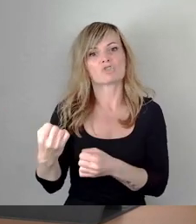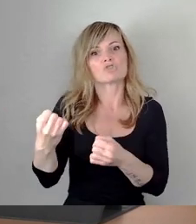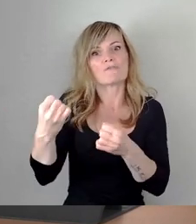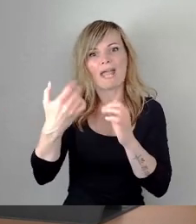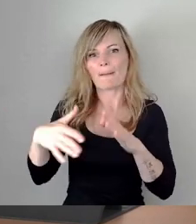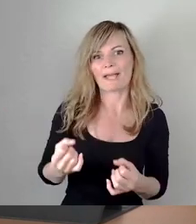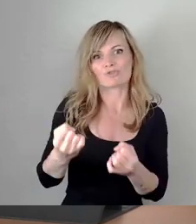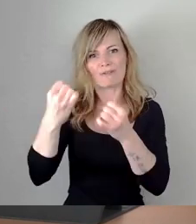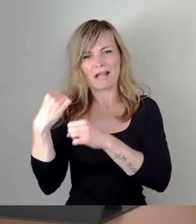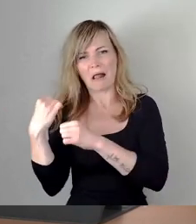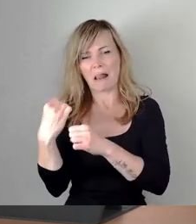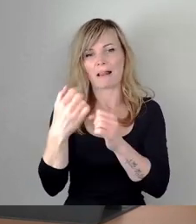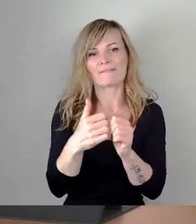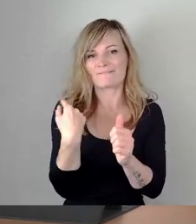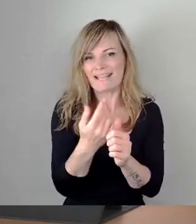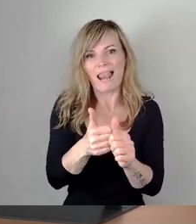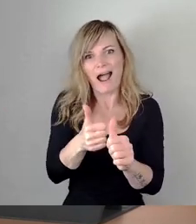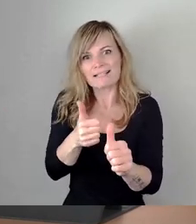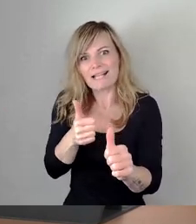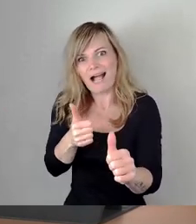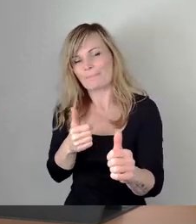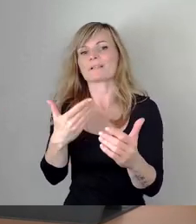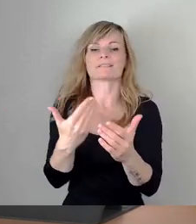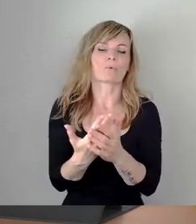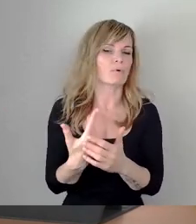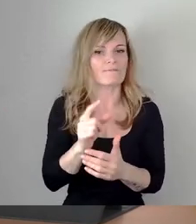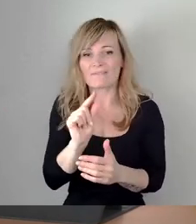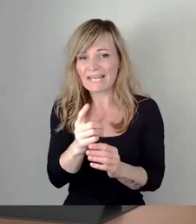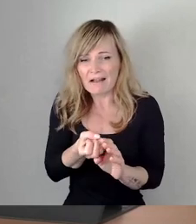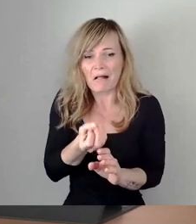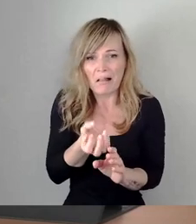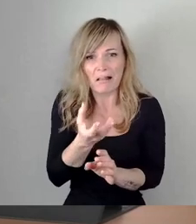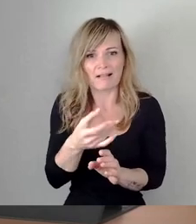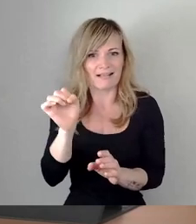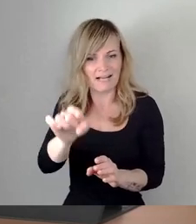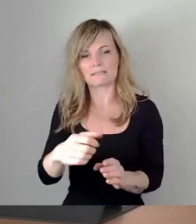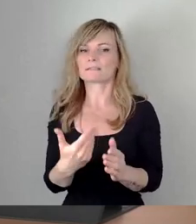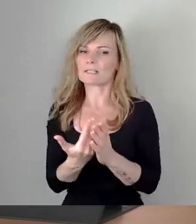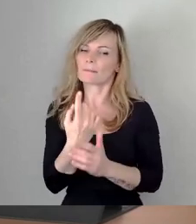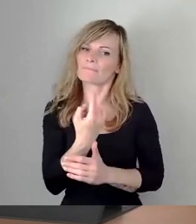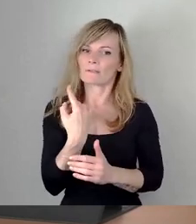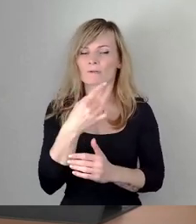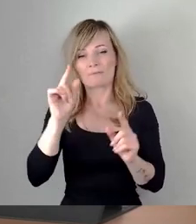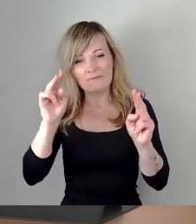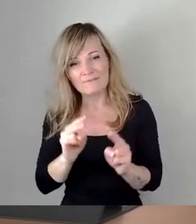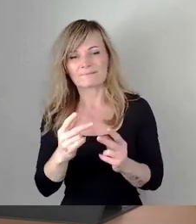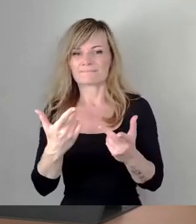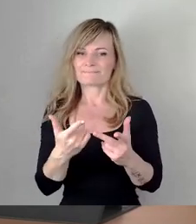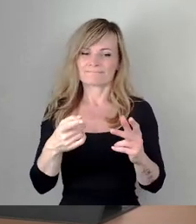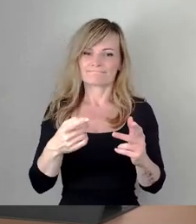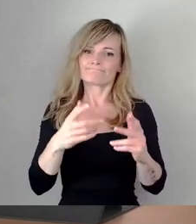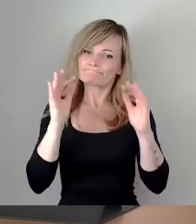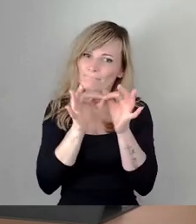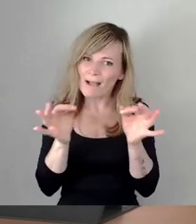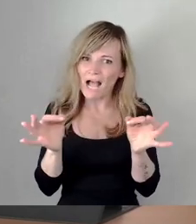wir können uns nur begrenzt viele Thematiken miteinander leisten und müssen eine